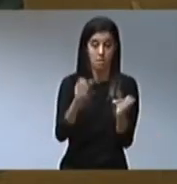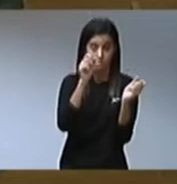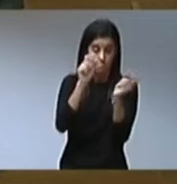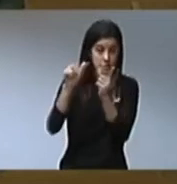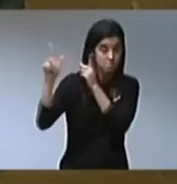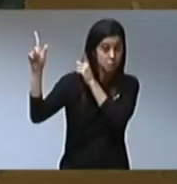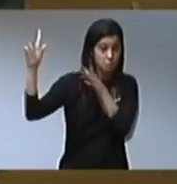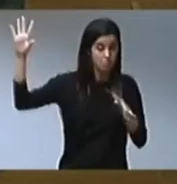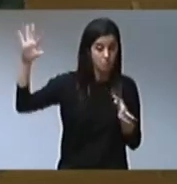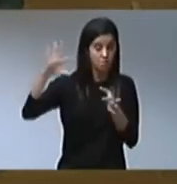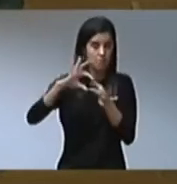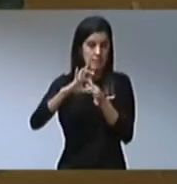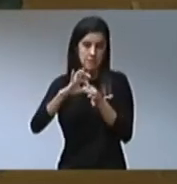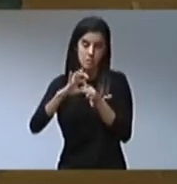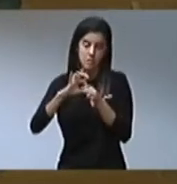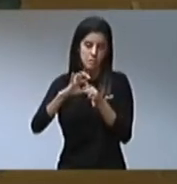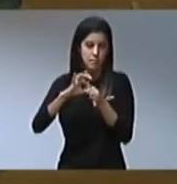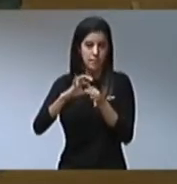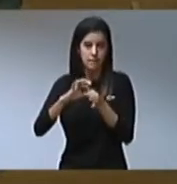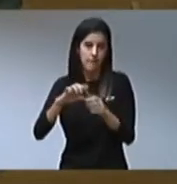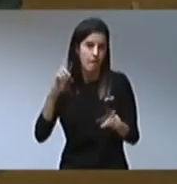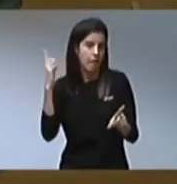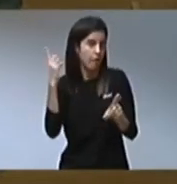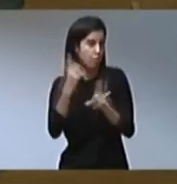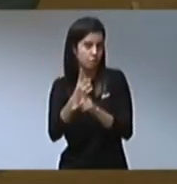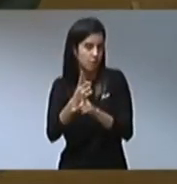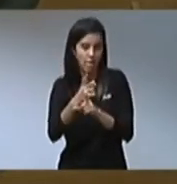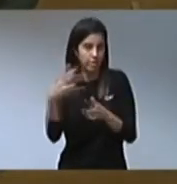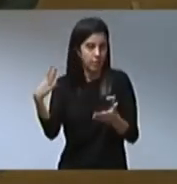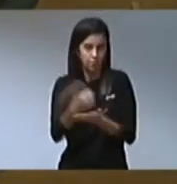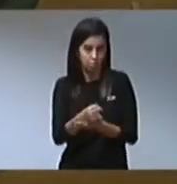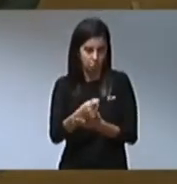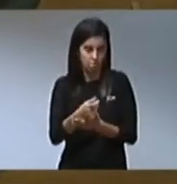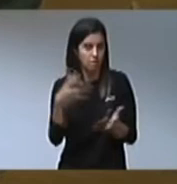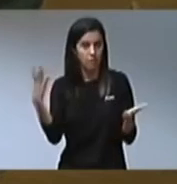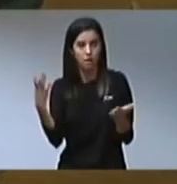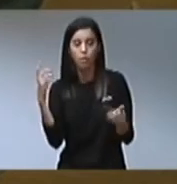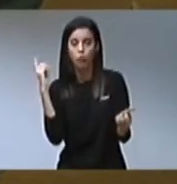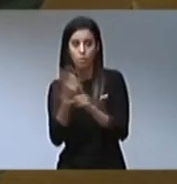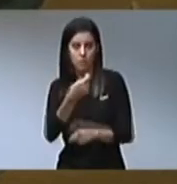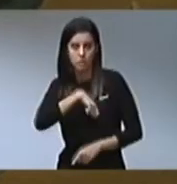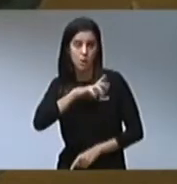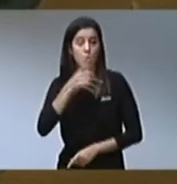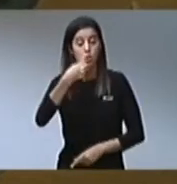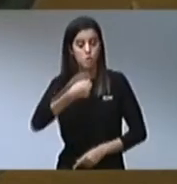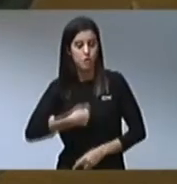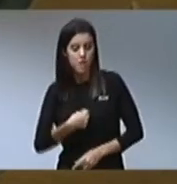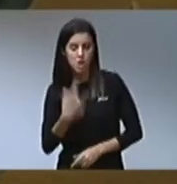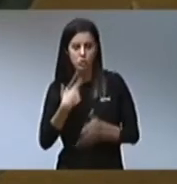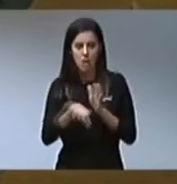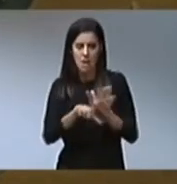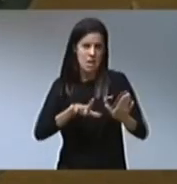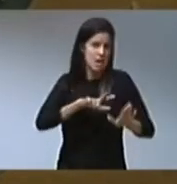contuberi jueu maçònic marxista contra la nació espanyola. I per això ens diuen il·legítims, criminals i una sèrie de